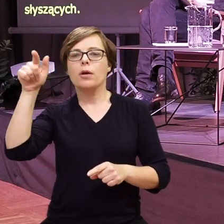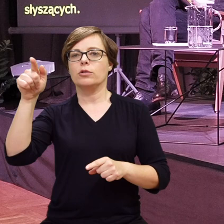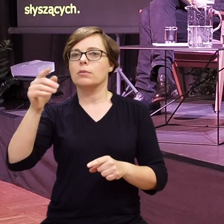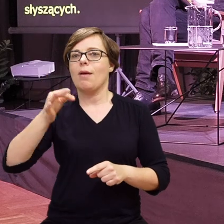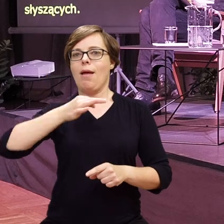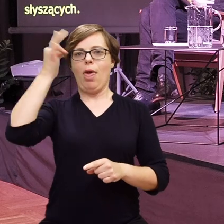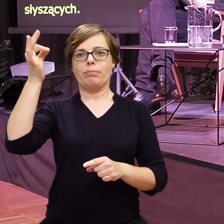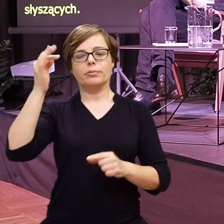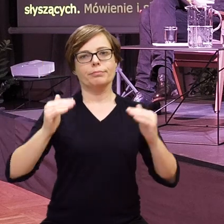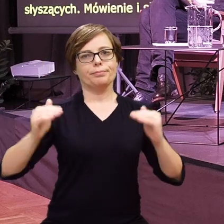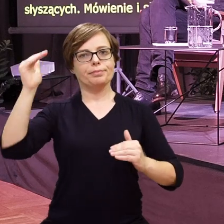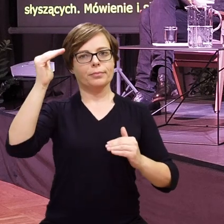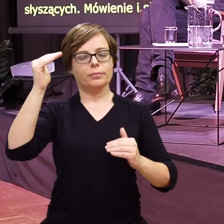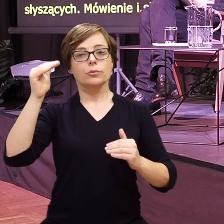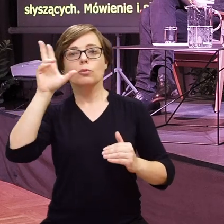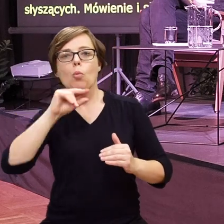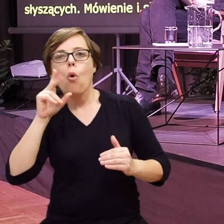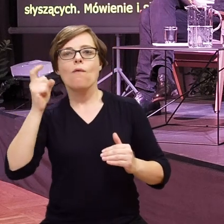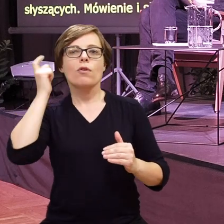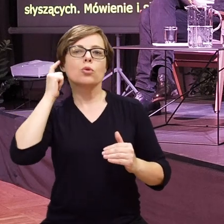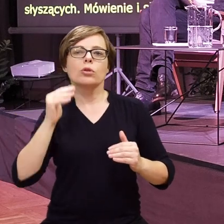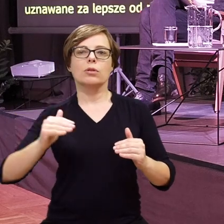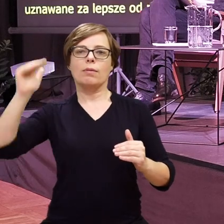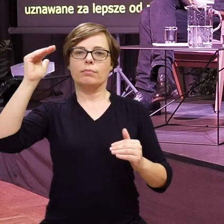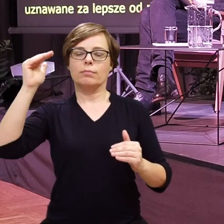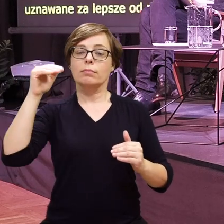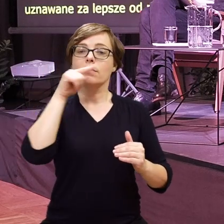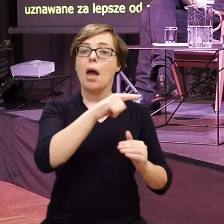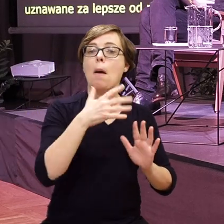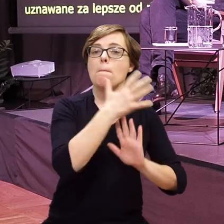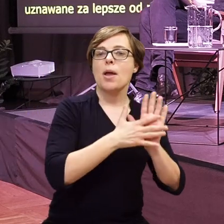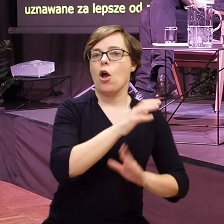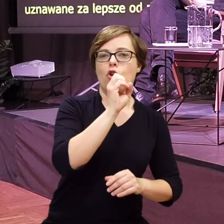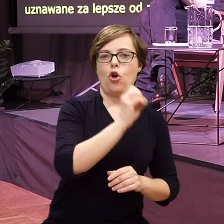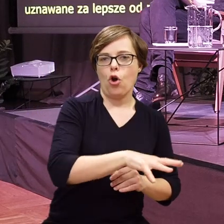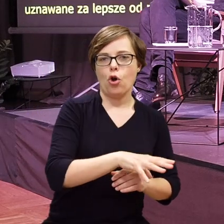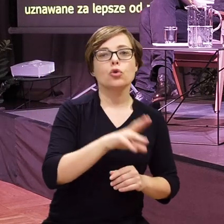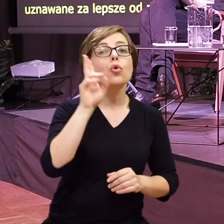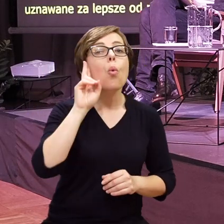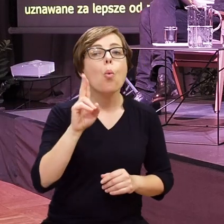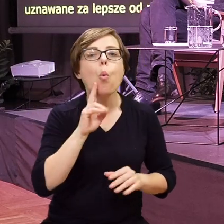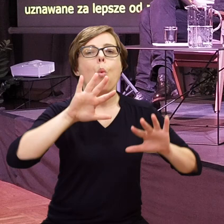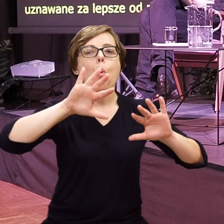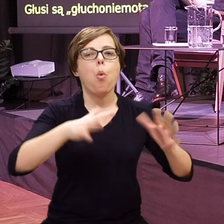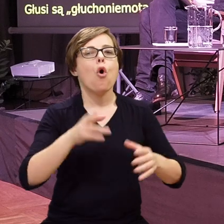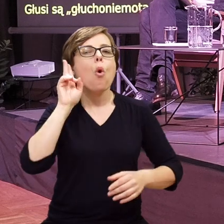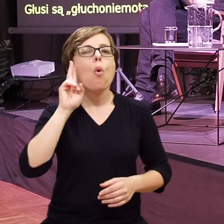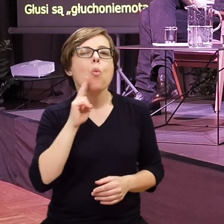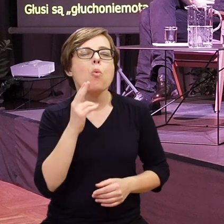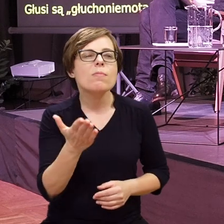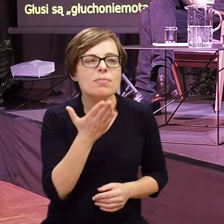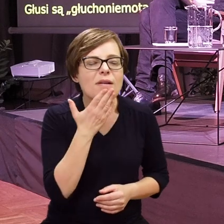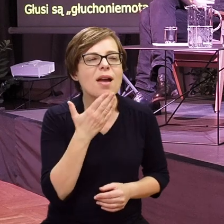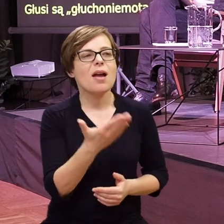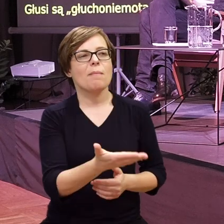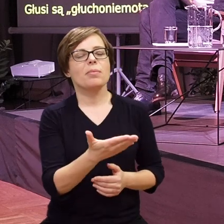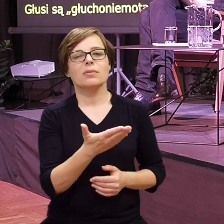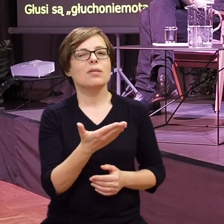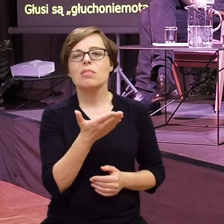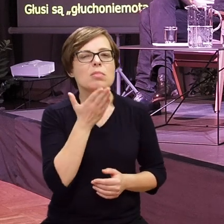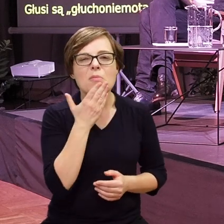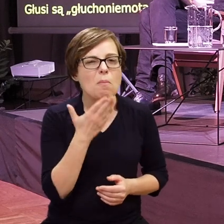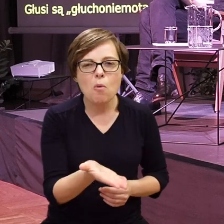Mówienie i słyszenie są uznawane za lepsze od migania. Głusi są głuchoniemotami, niemłwami i